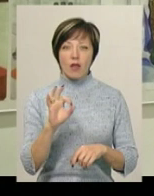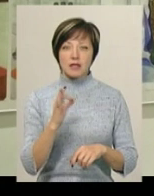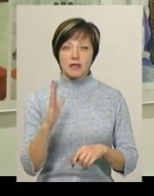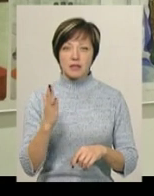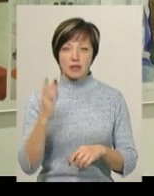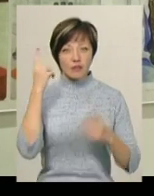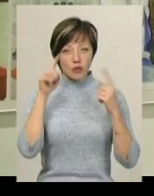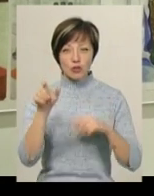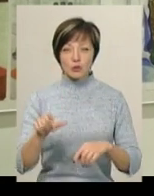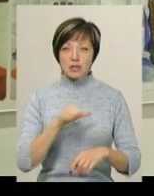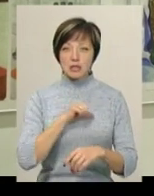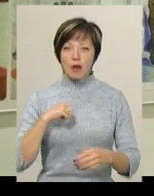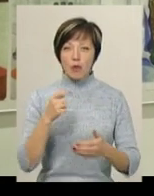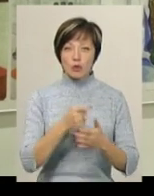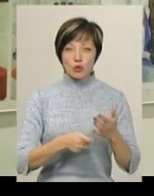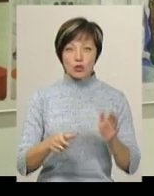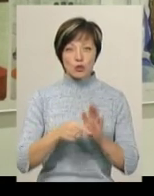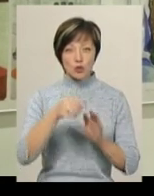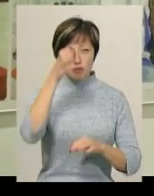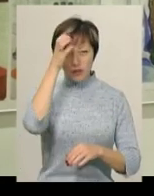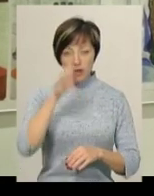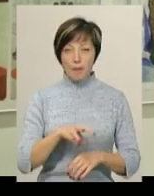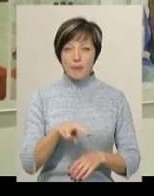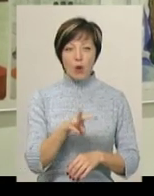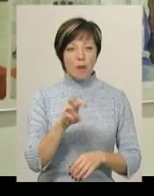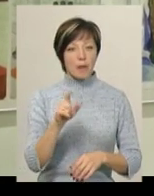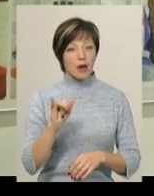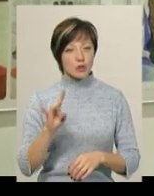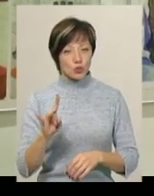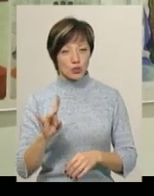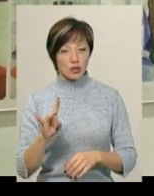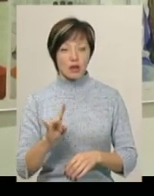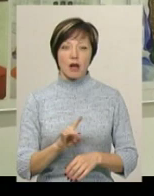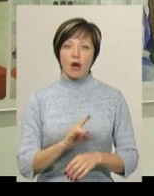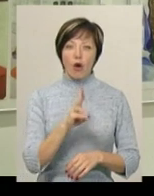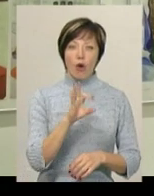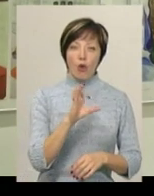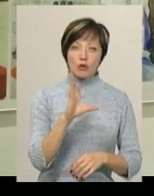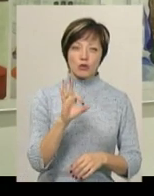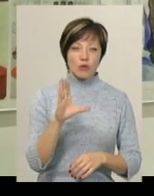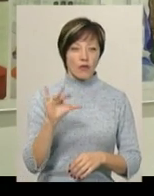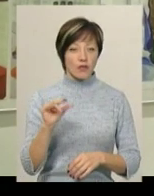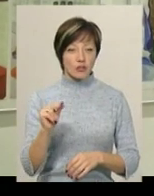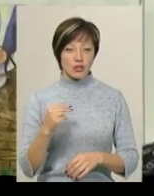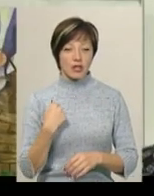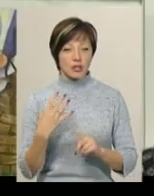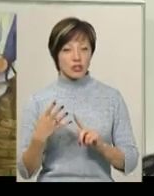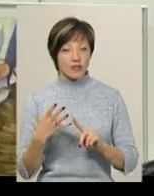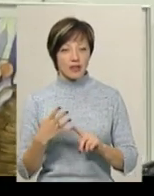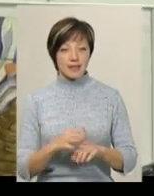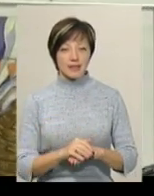Творча людина, сам художник за світою. Викола Мазур, Віталій Косович, ну і я четвертий.